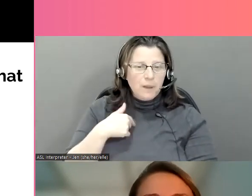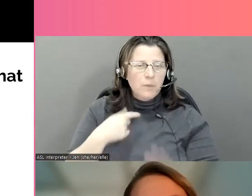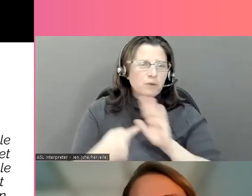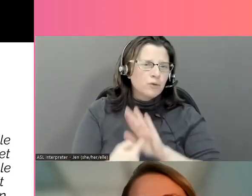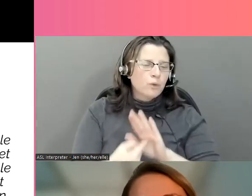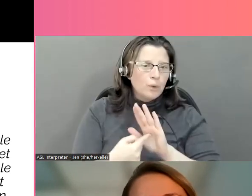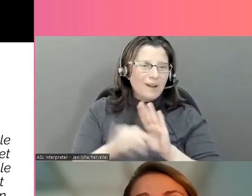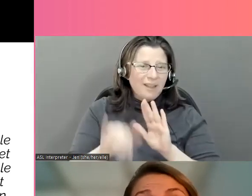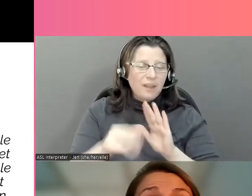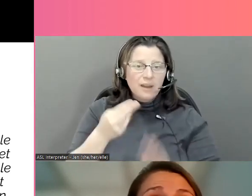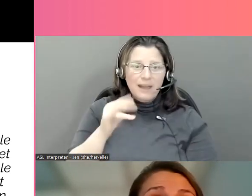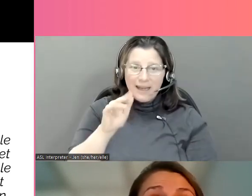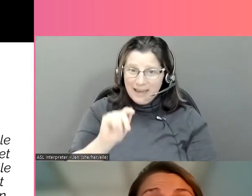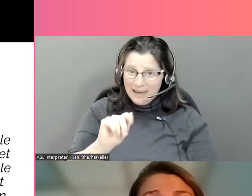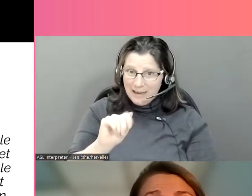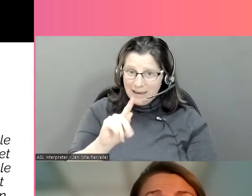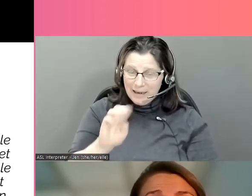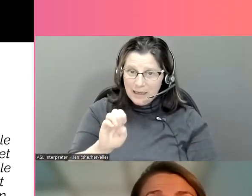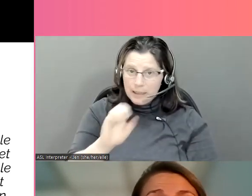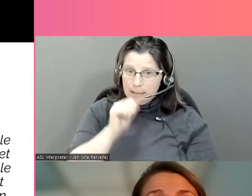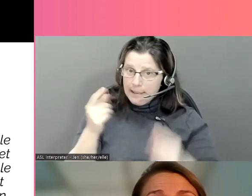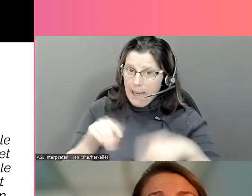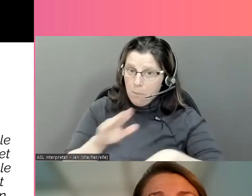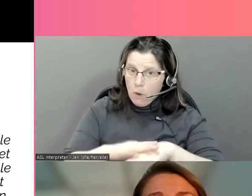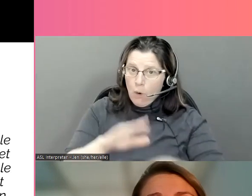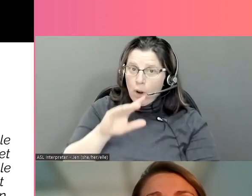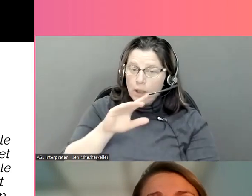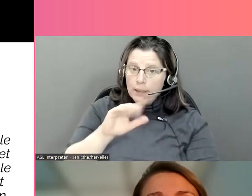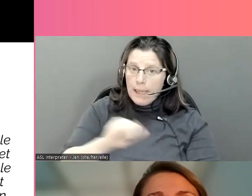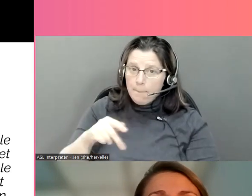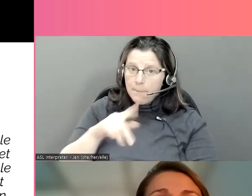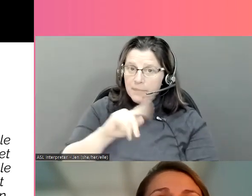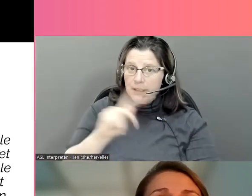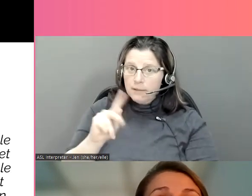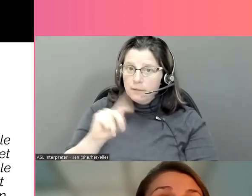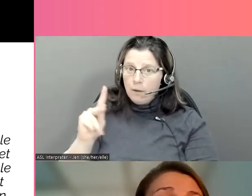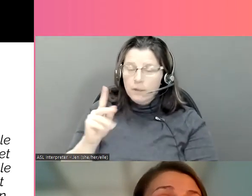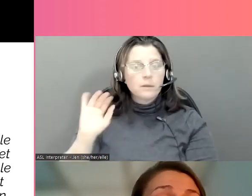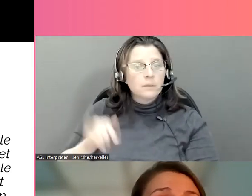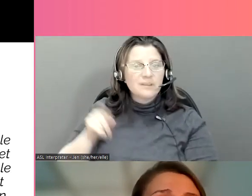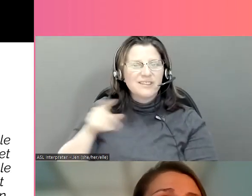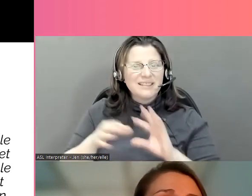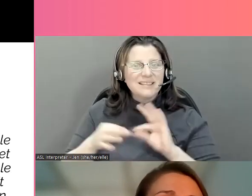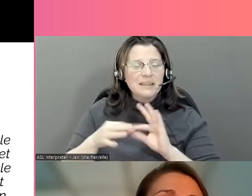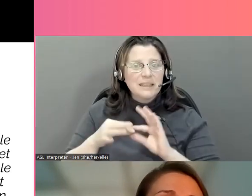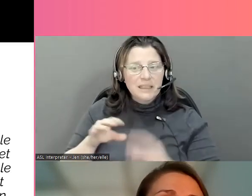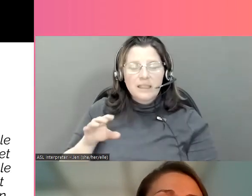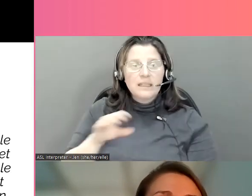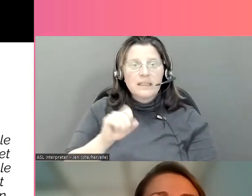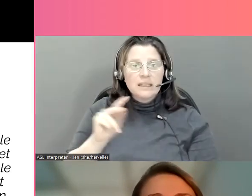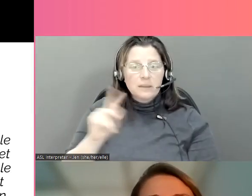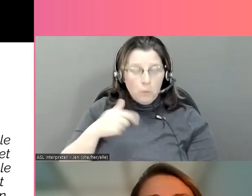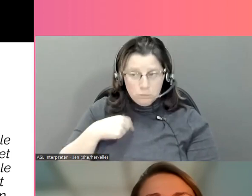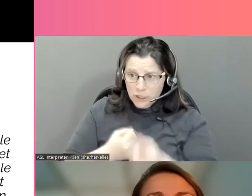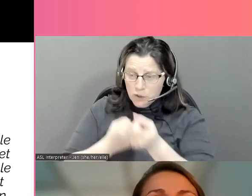Prochaine diapo. Alors, dans ce cas, la haine n'est pas survenue sur TikTok.